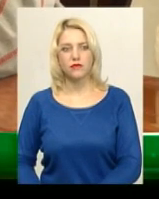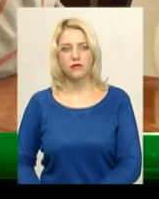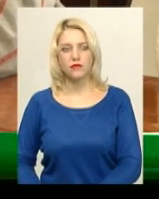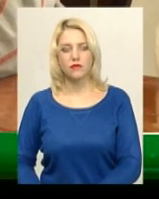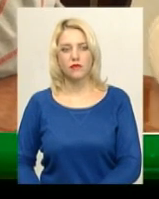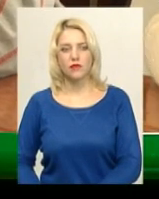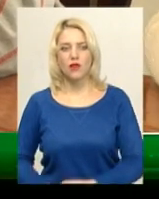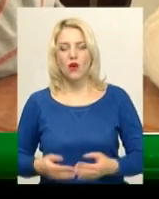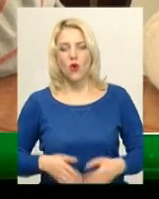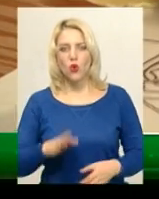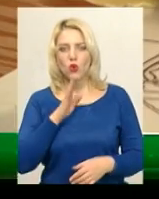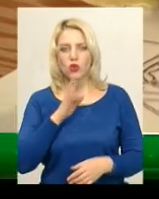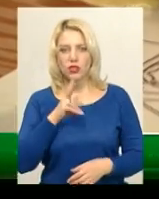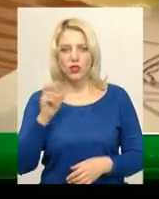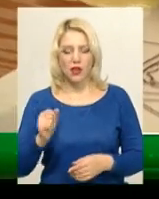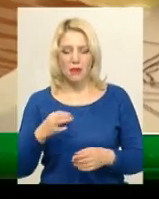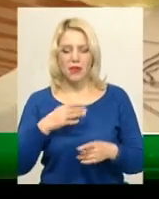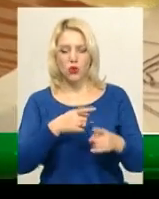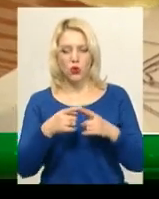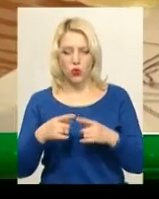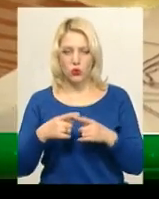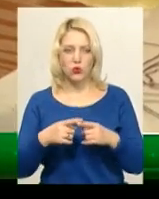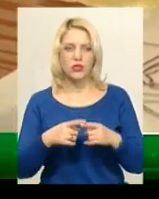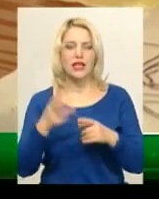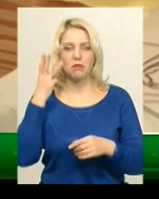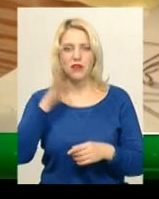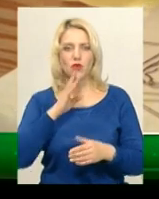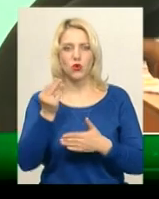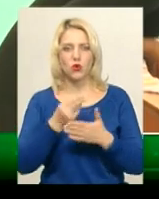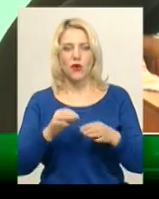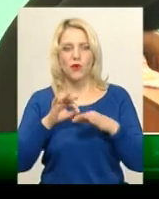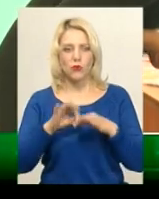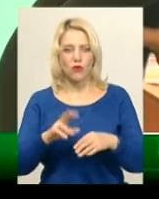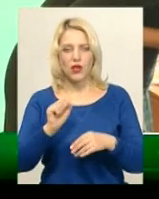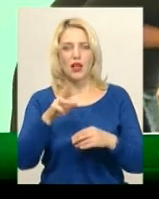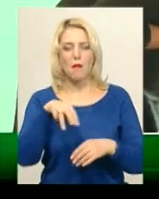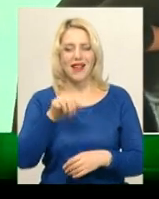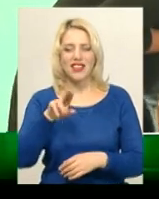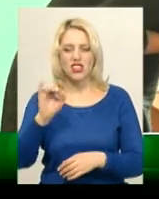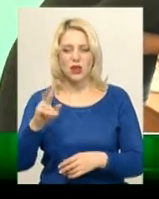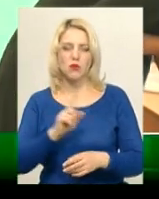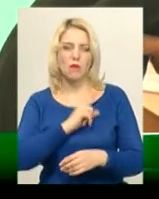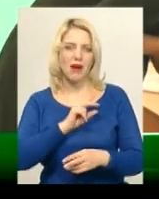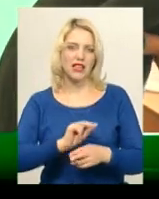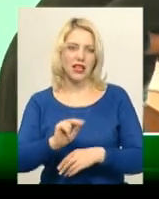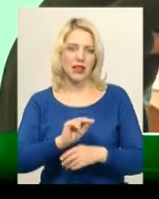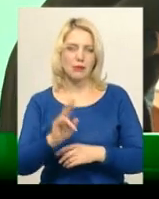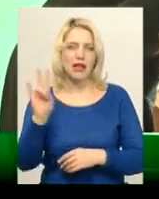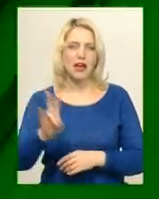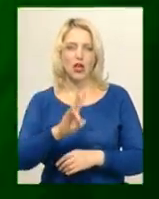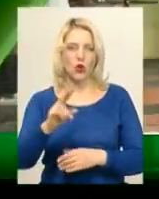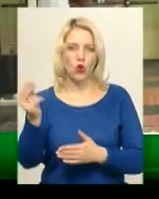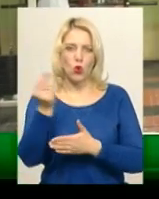Уродженка Білорусі, а тепер хмельницька художниця, провела в Державному історико-культурному заповіднику Межибіж майстер-клас з іконопису на склі.